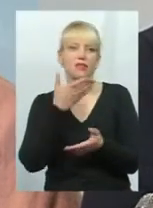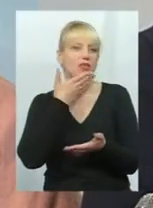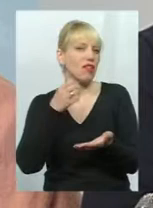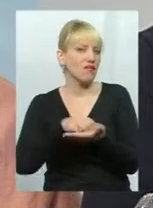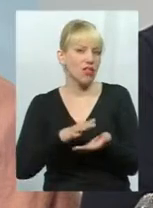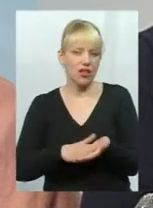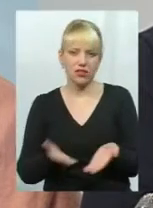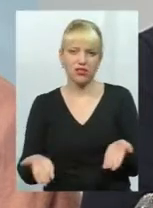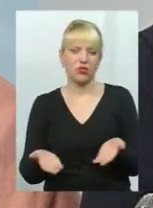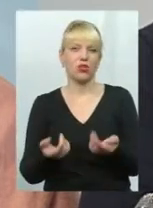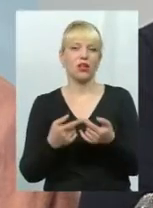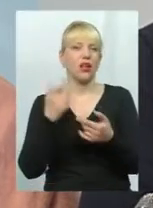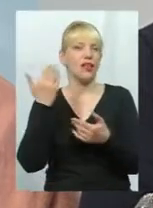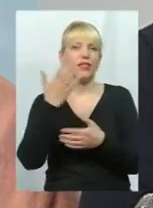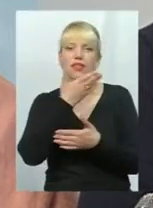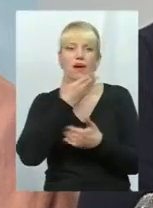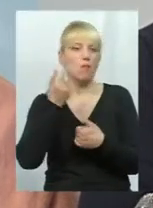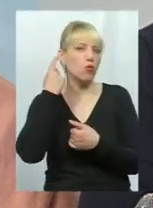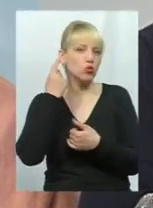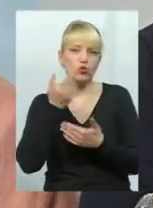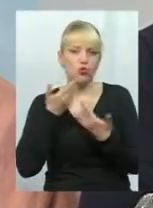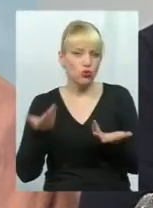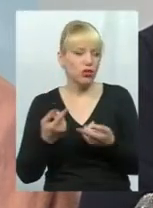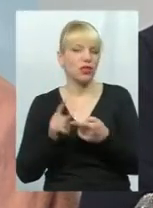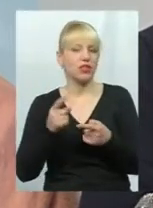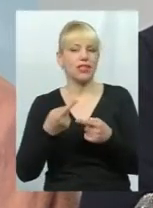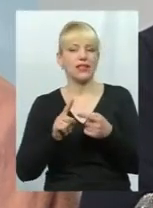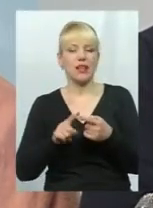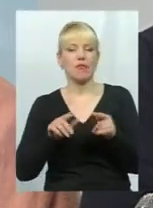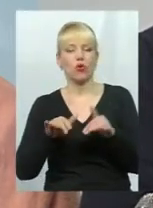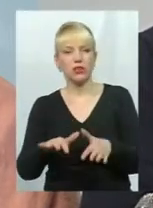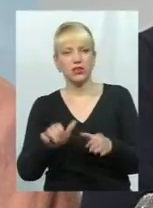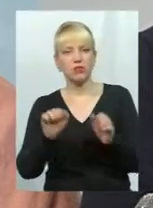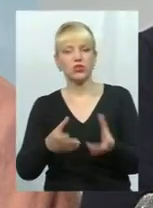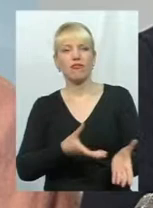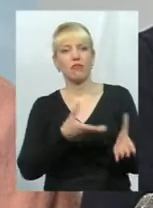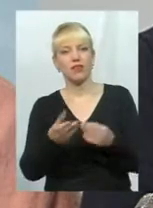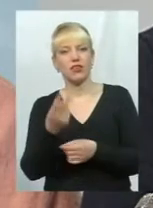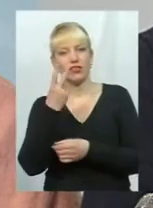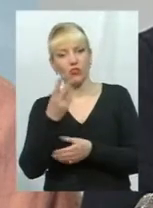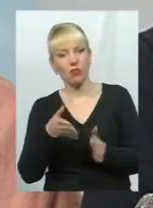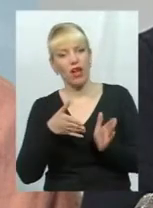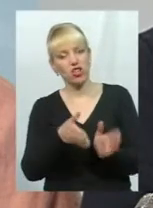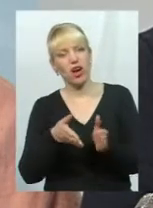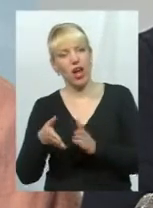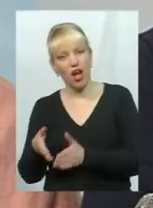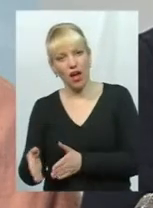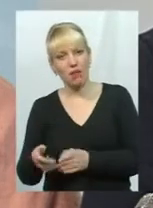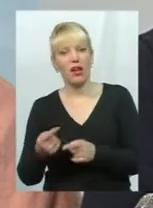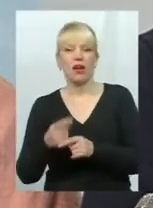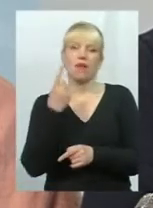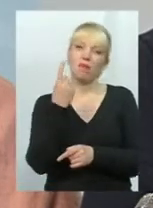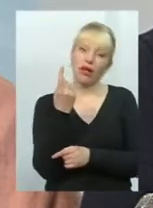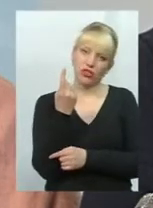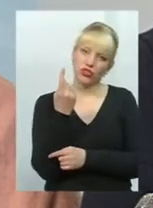почули на сьогоднішній день, тому ми говоримо, що на цей процес можна впливати двома шляхами, як ми сьогодні бачимо. Перший